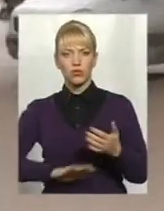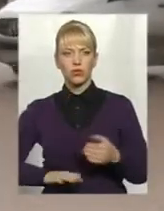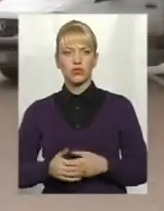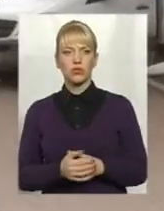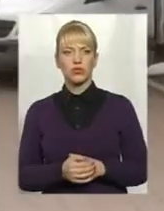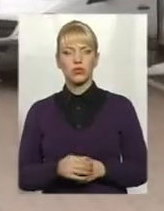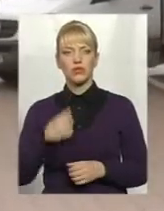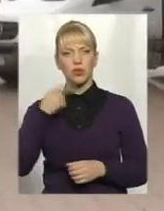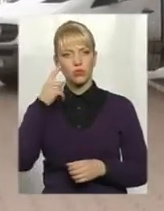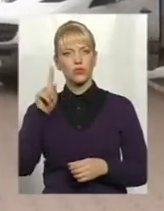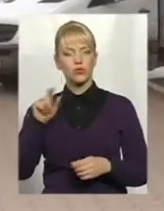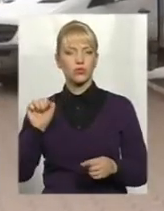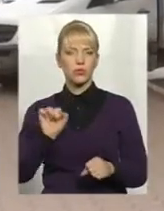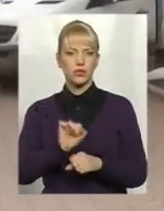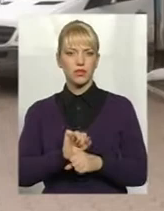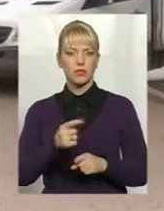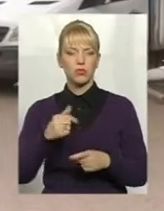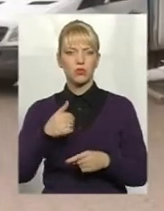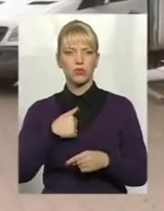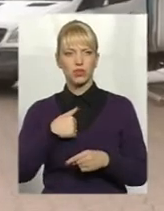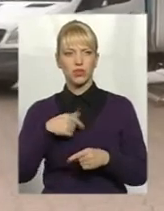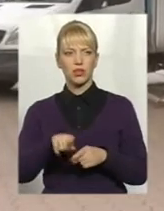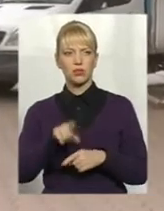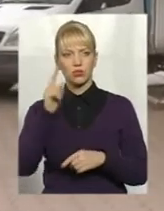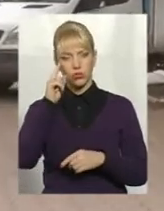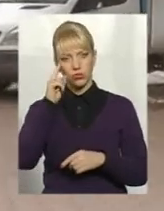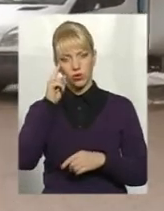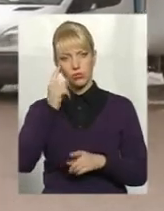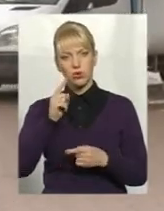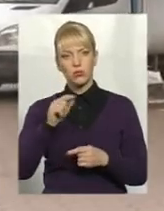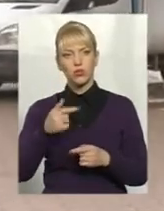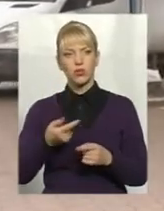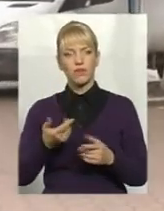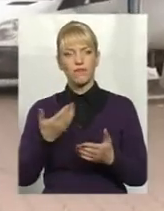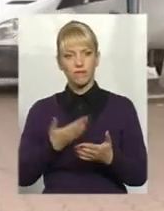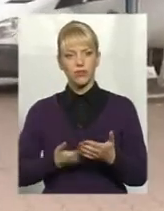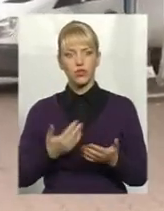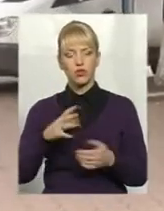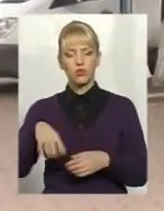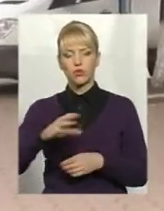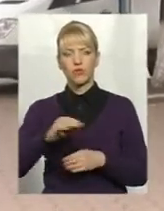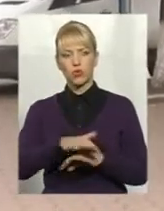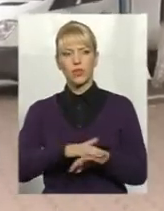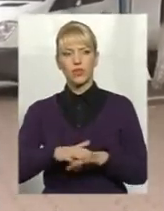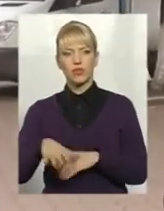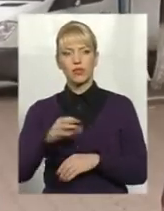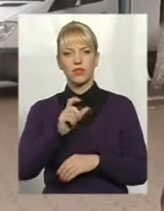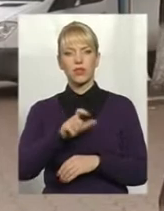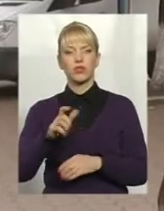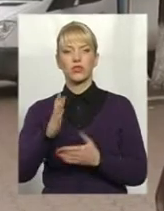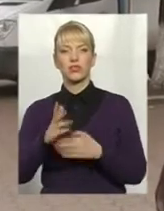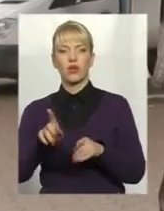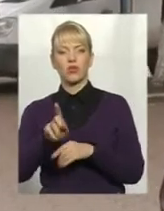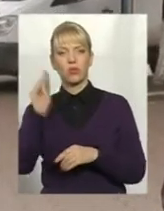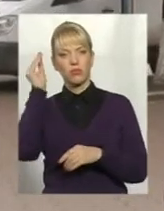приостановили, тому що я так думаю, знаєте, тому що все-таки у всього населення, у всіх людей, є таке мнення,